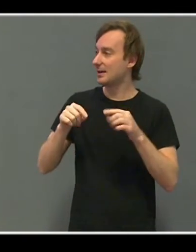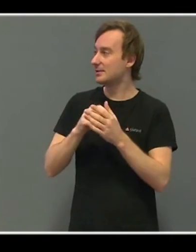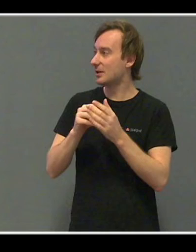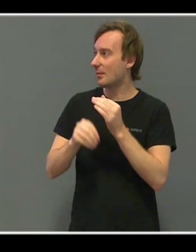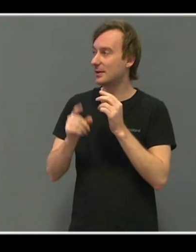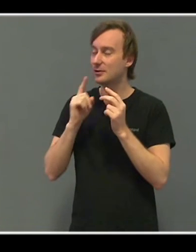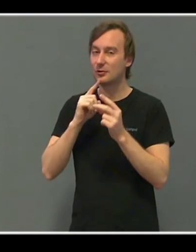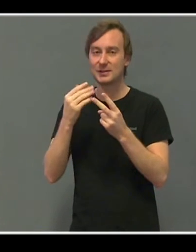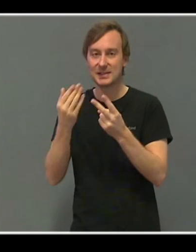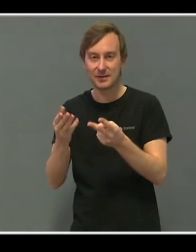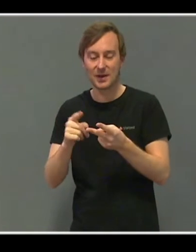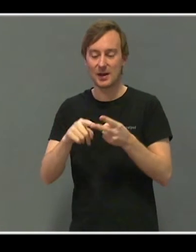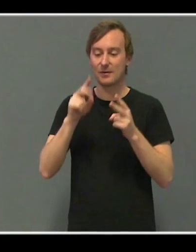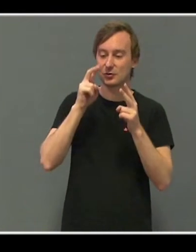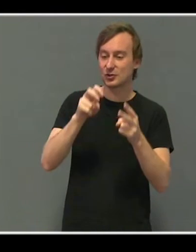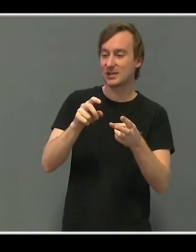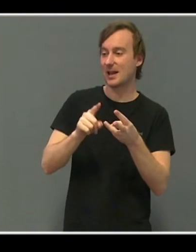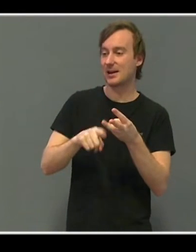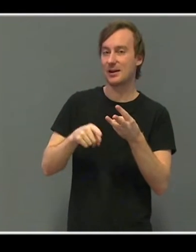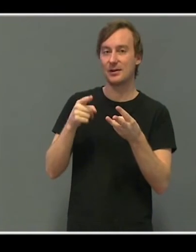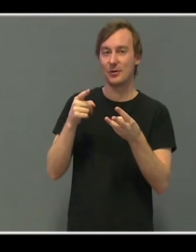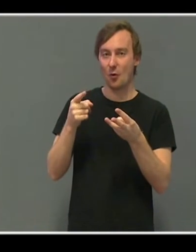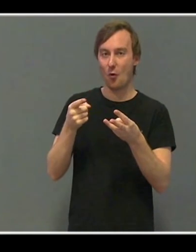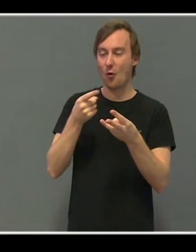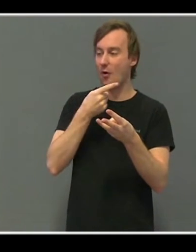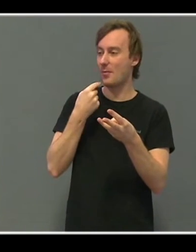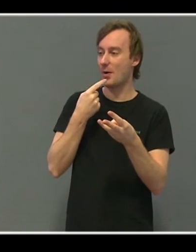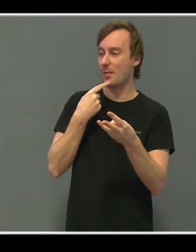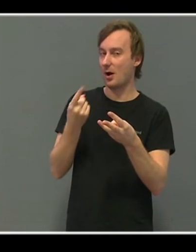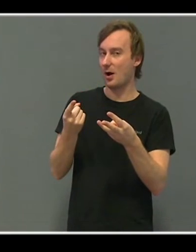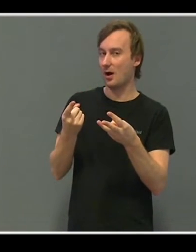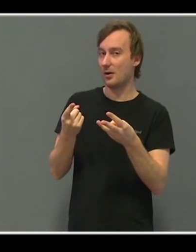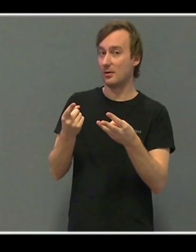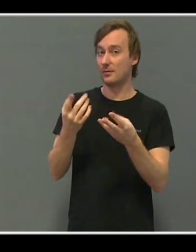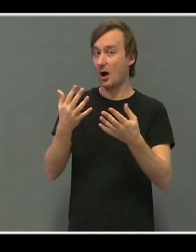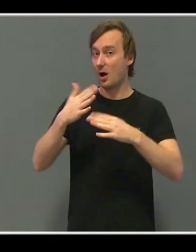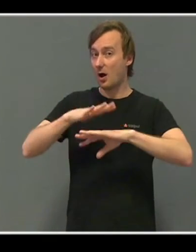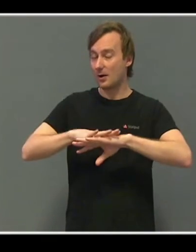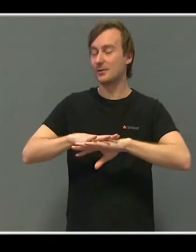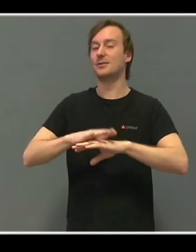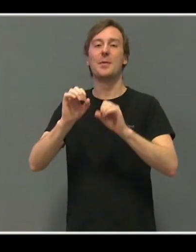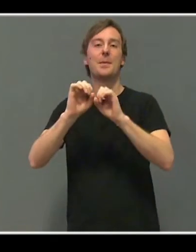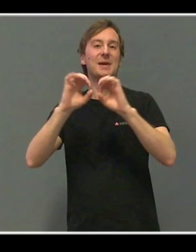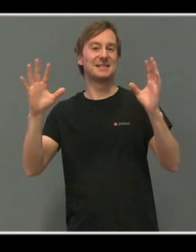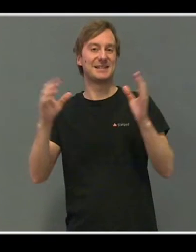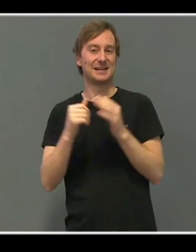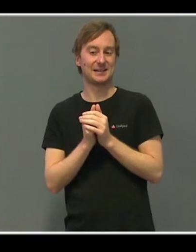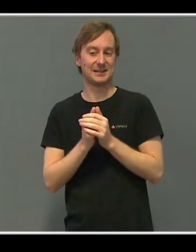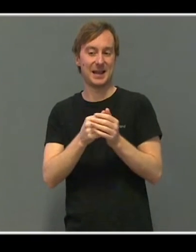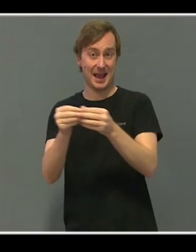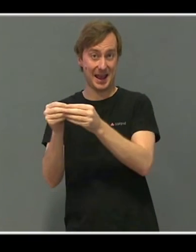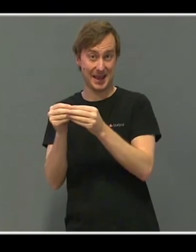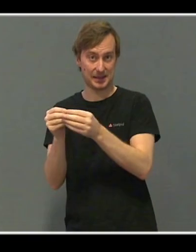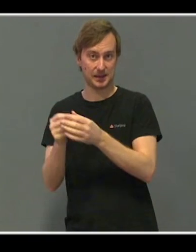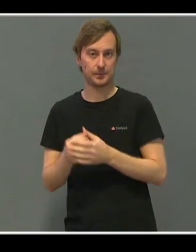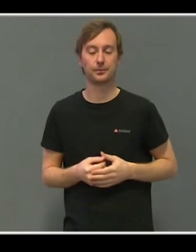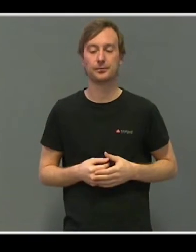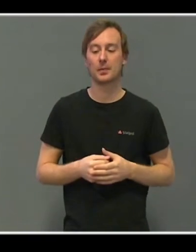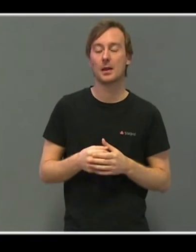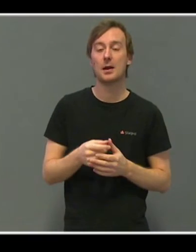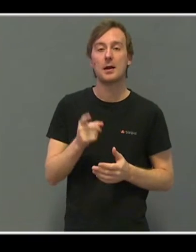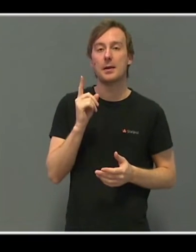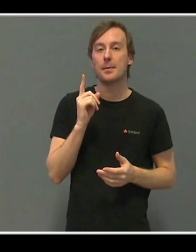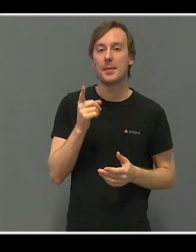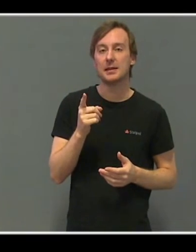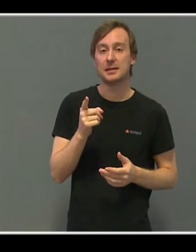Dyveren er enige i at vi må jobbe utifra mestring. Og da må vi kanskje gå til spillarenaen. Men så er det jo ikke sånn at